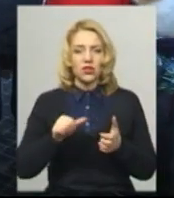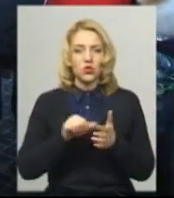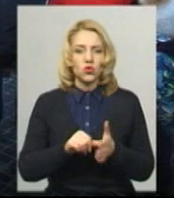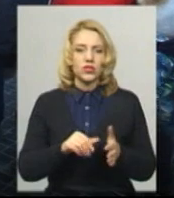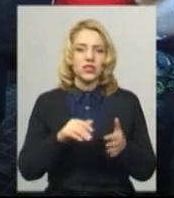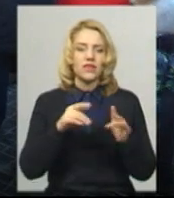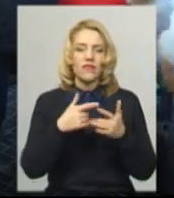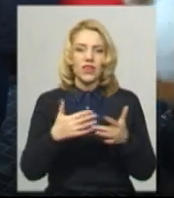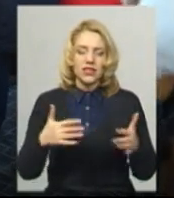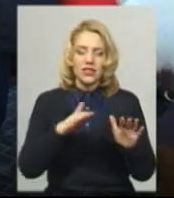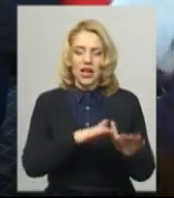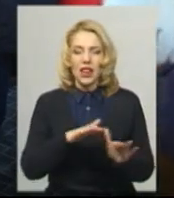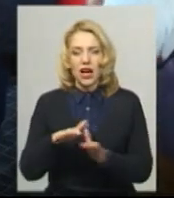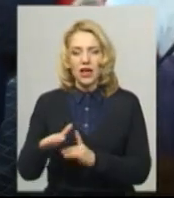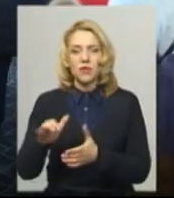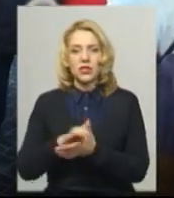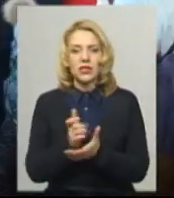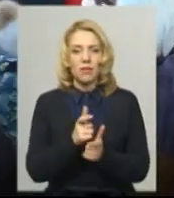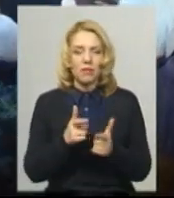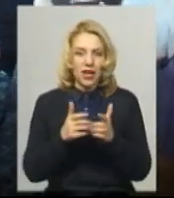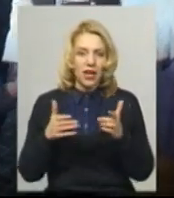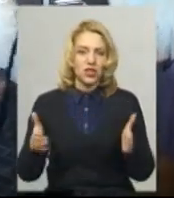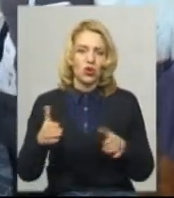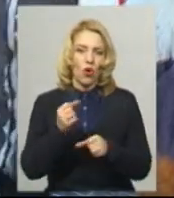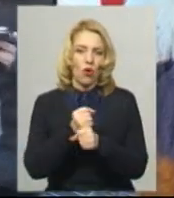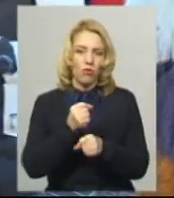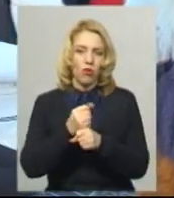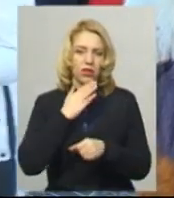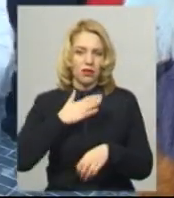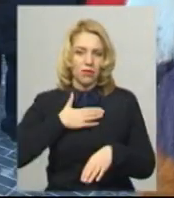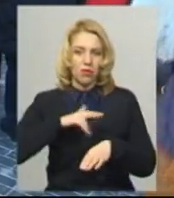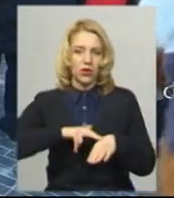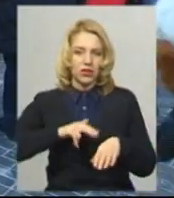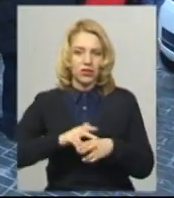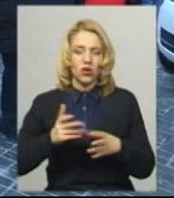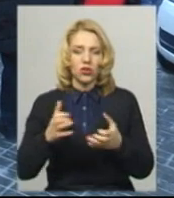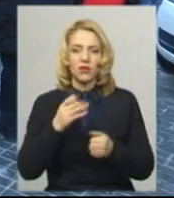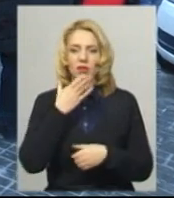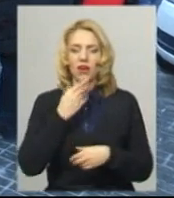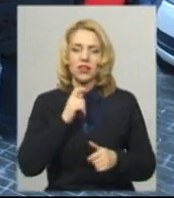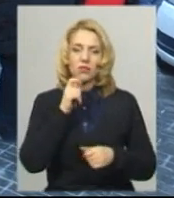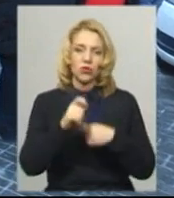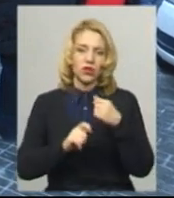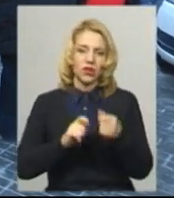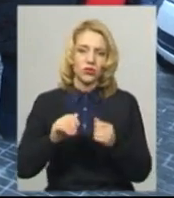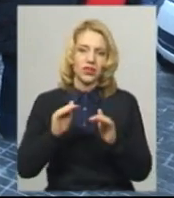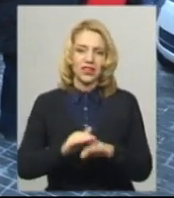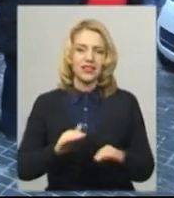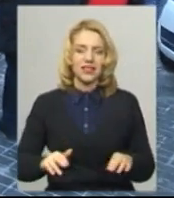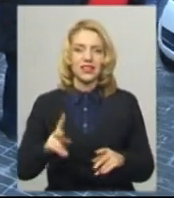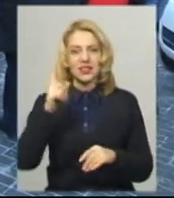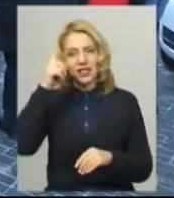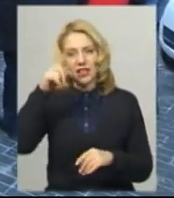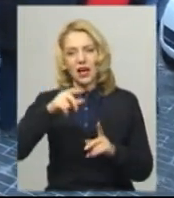локаціях, познайомитись більше з поліцейськими, роботою поліції, отримати гарні подарунки. Особливо маленькі дітки за знання правила